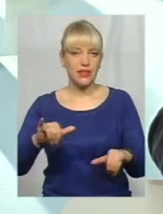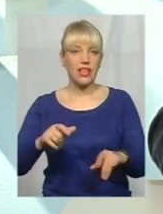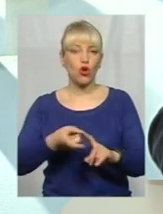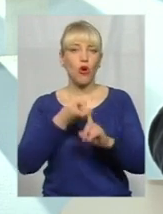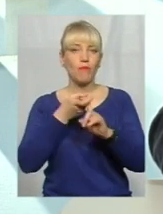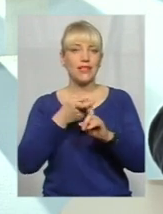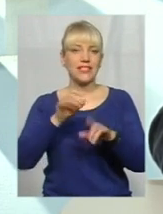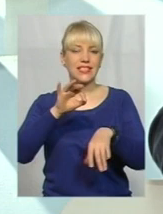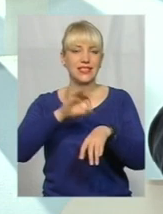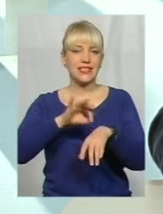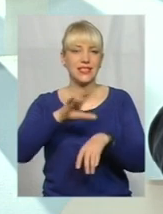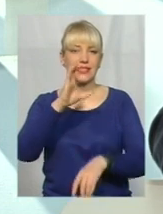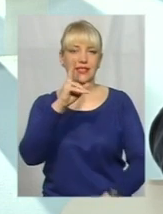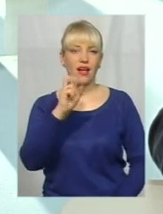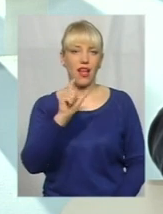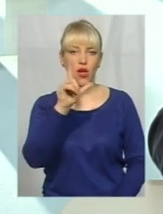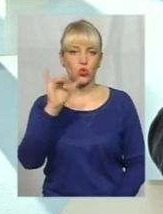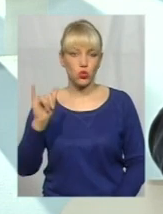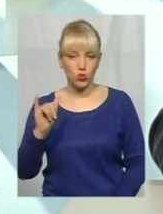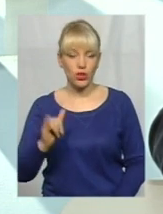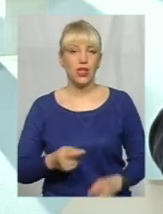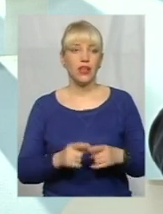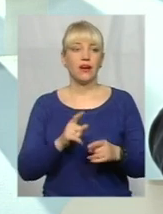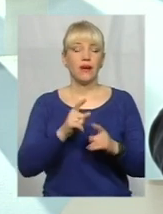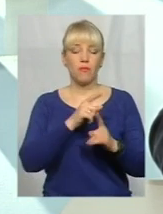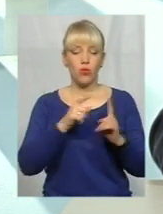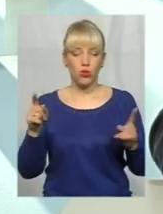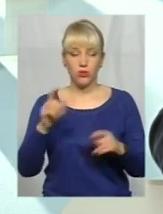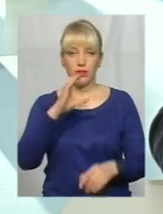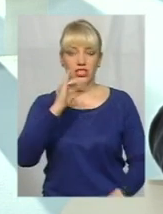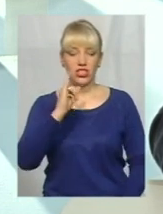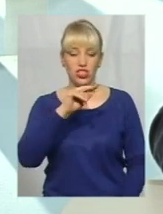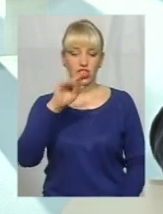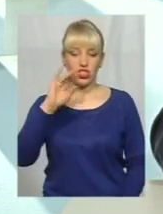протягом січня місяця продовжується полювання